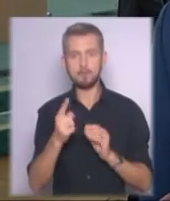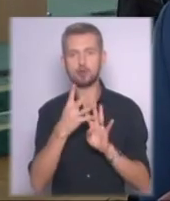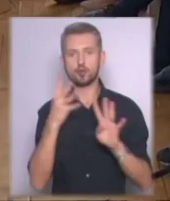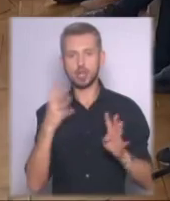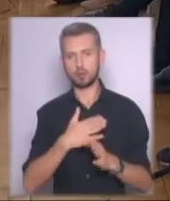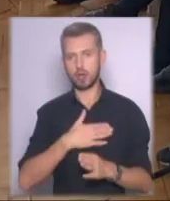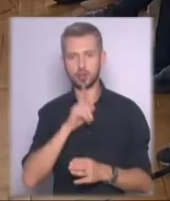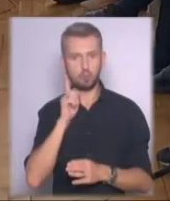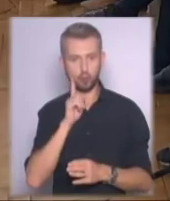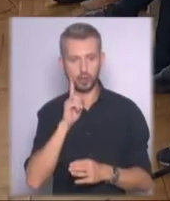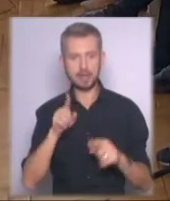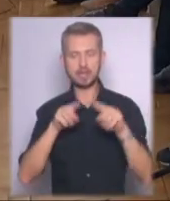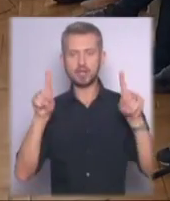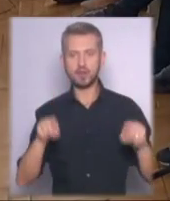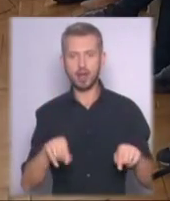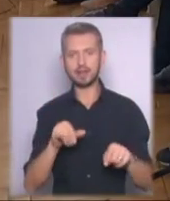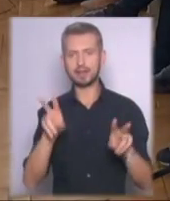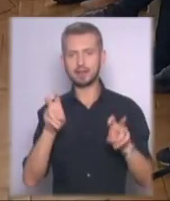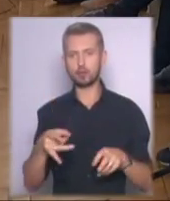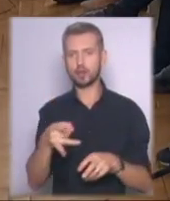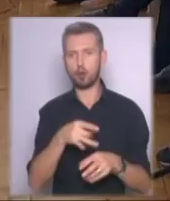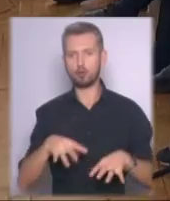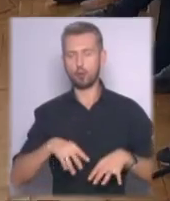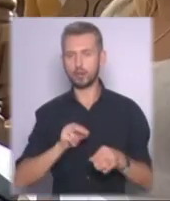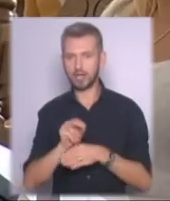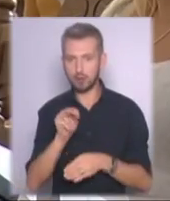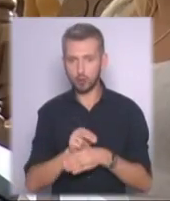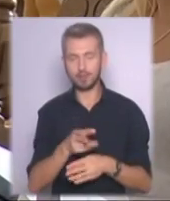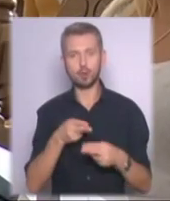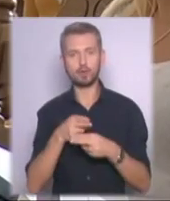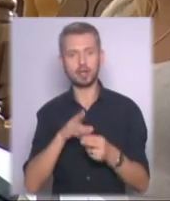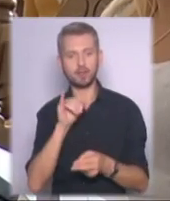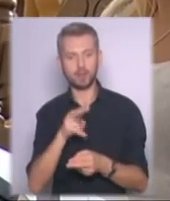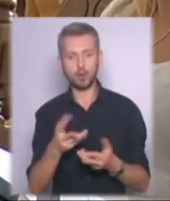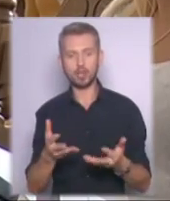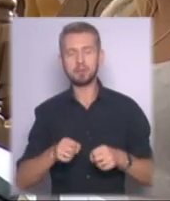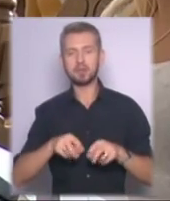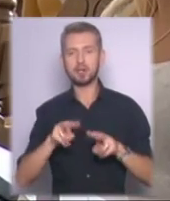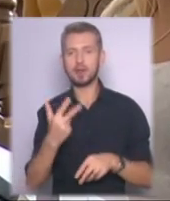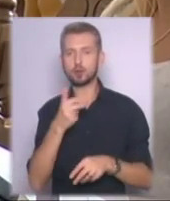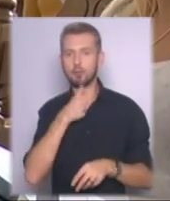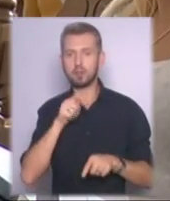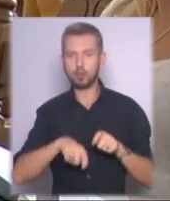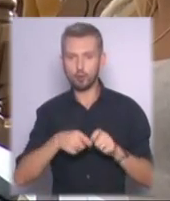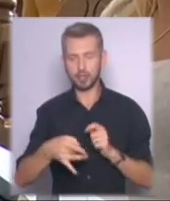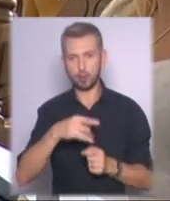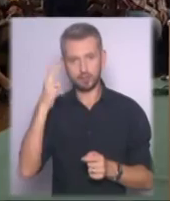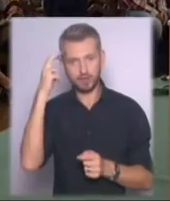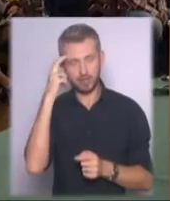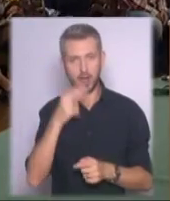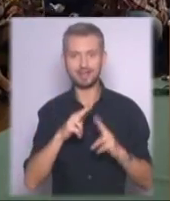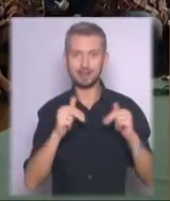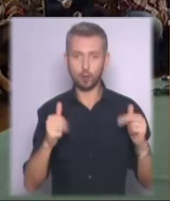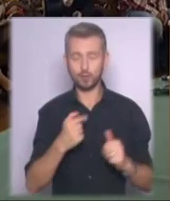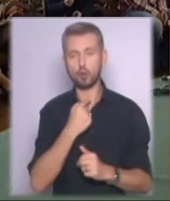нашій молоді. Сертифікати та статус районного тренера з профілактики ВІЛ вже отримали спеціалісти трьох пілотних районів Києва – Дніпровського, Голосівського та Деснянського.